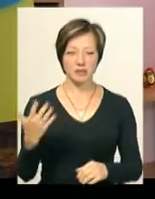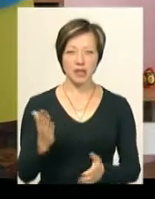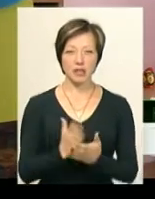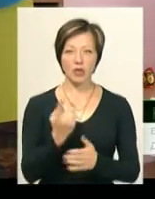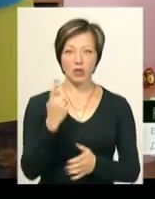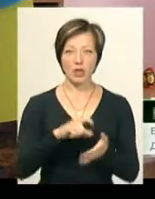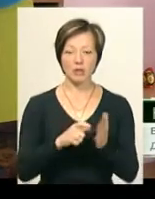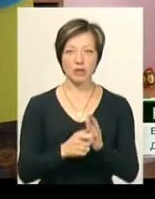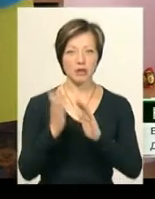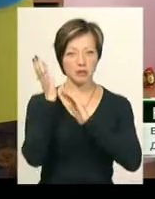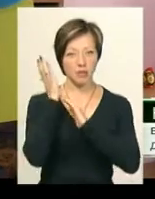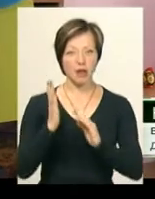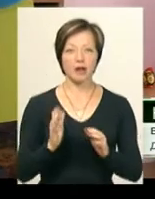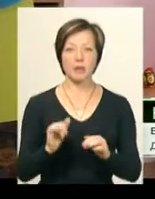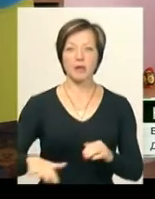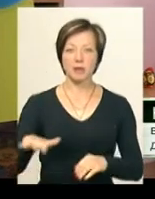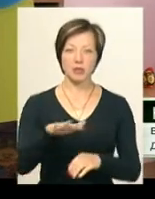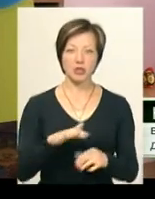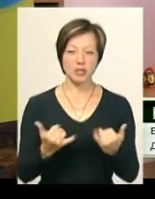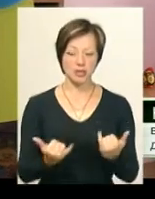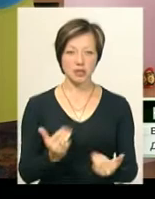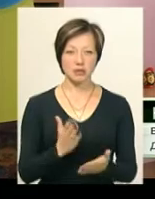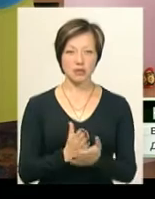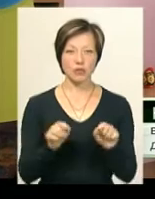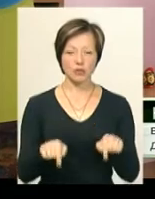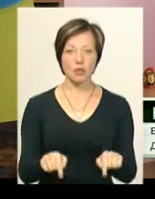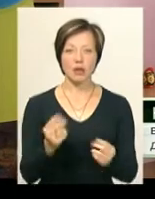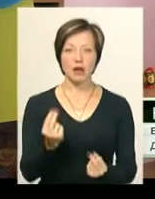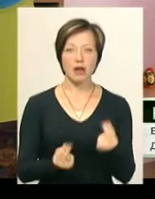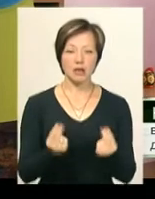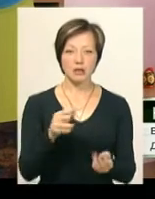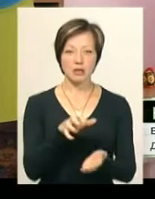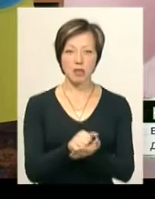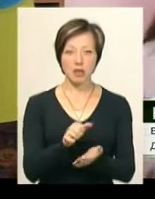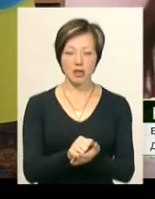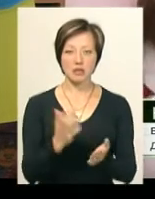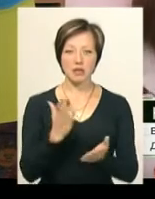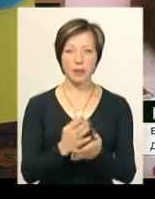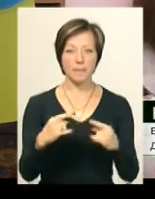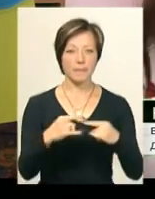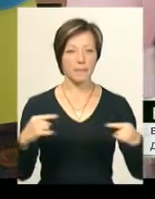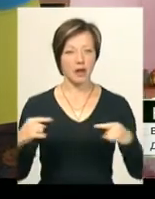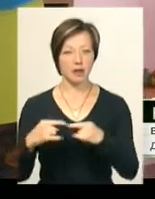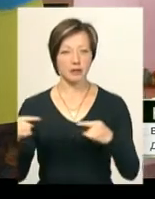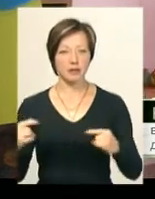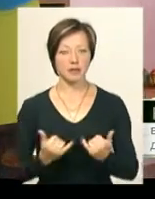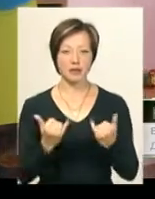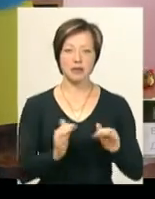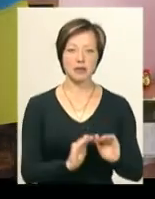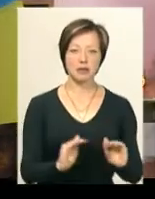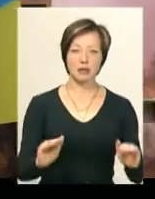Є одна кімната спальна. Приміщення, де ми знаходимося, це будуть тут дітки гратися, займатися. От є парти для діток.